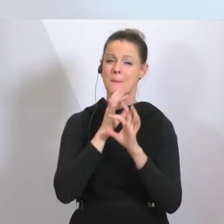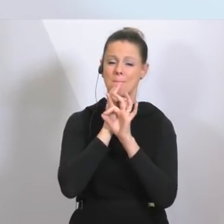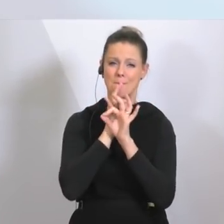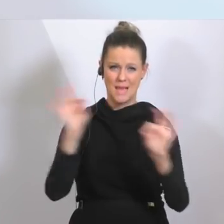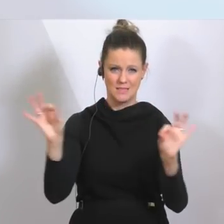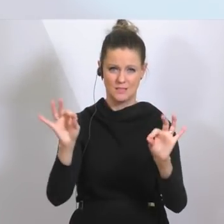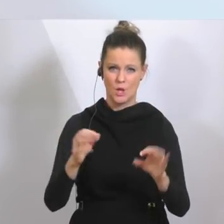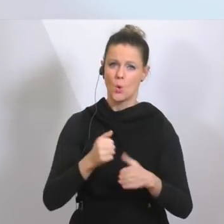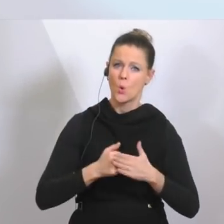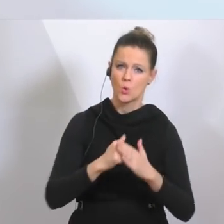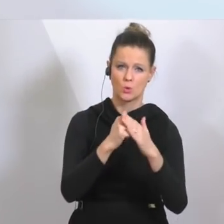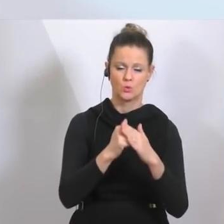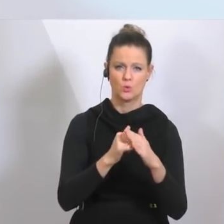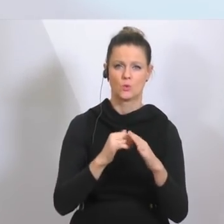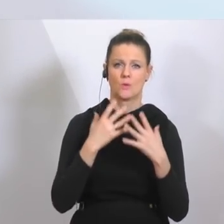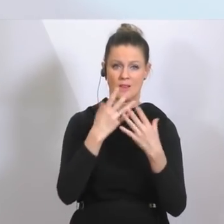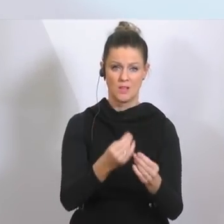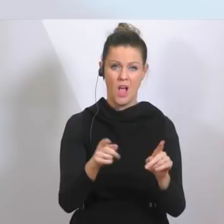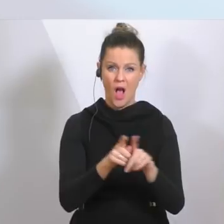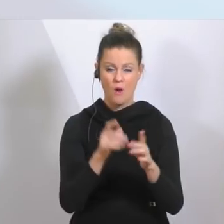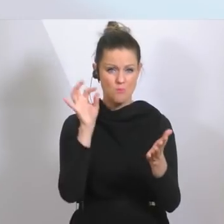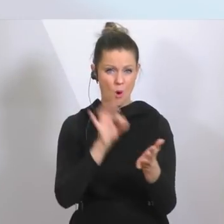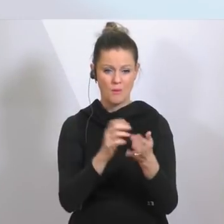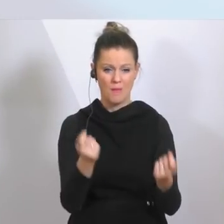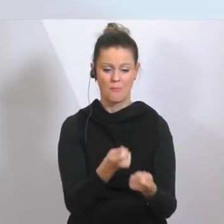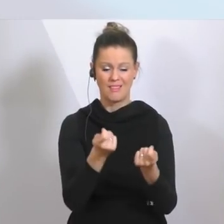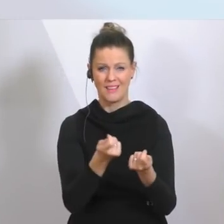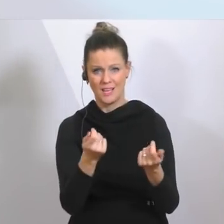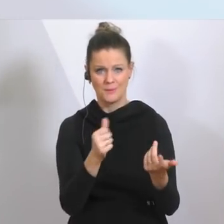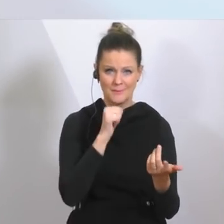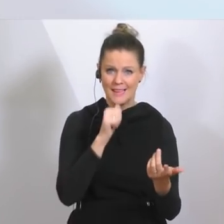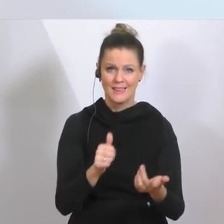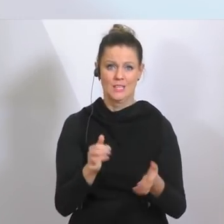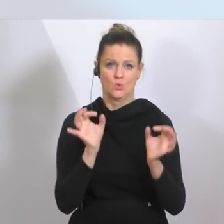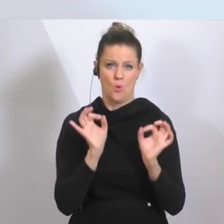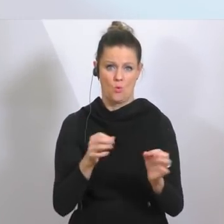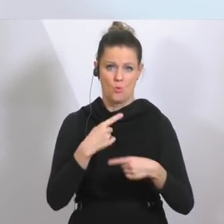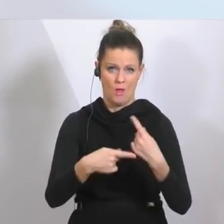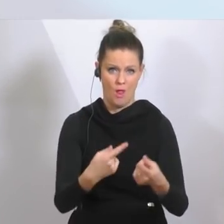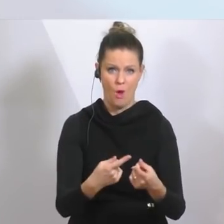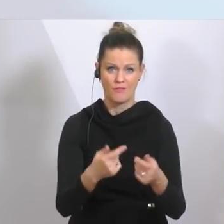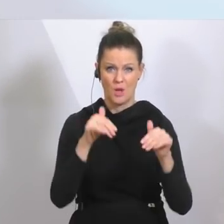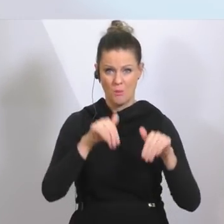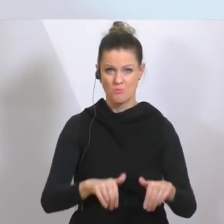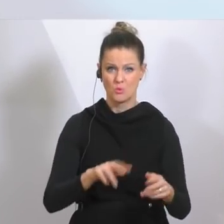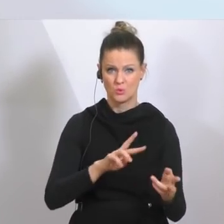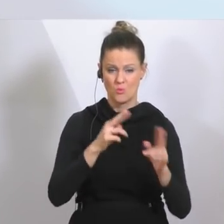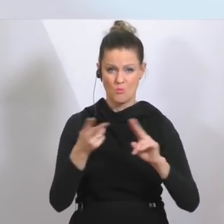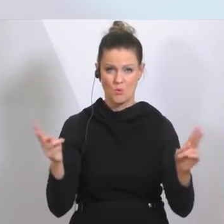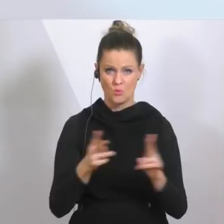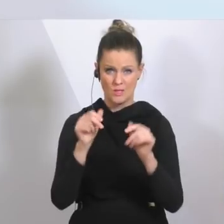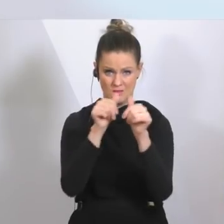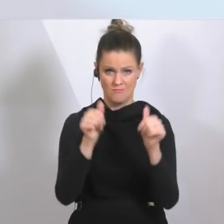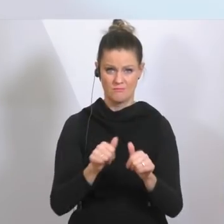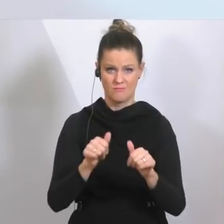haben, auch dann, wenn es ihrem Betrieb nicht so gut geht und der vielleicht in Kurzarbeit gehen muss. In dem klassischen Modell war es